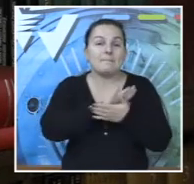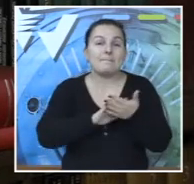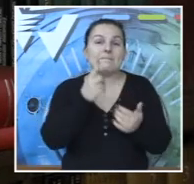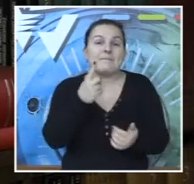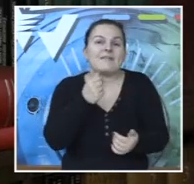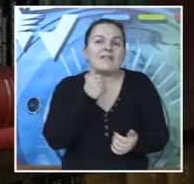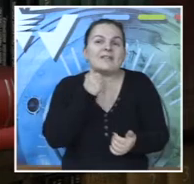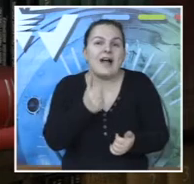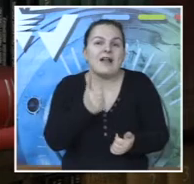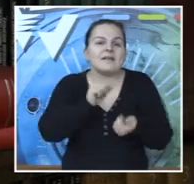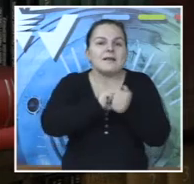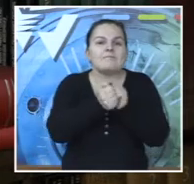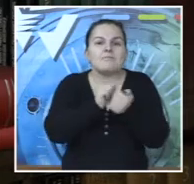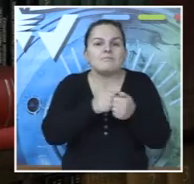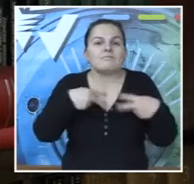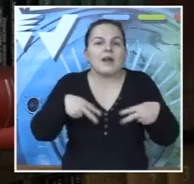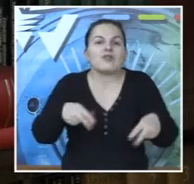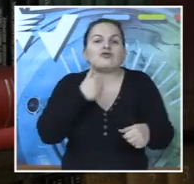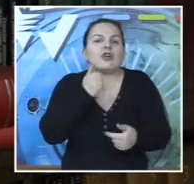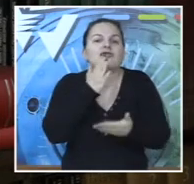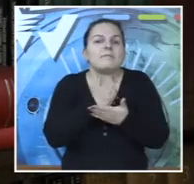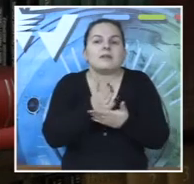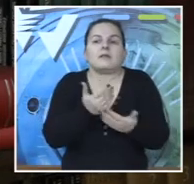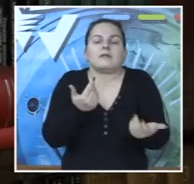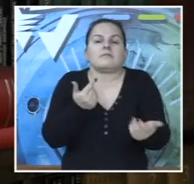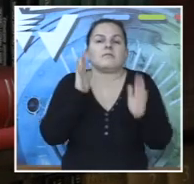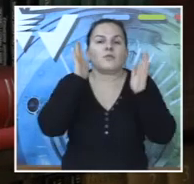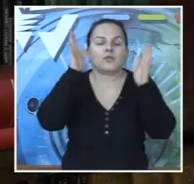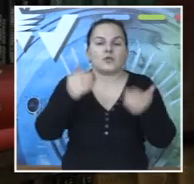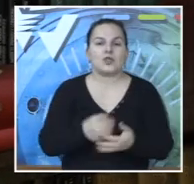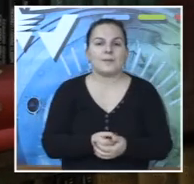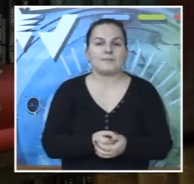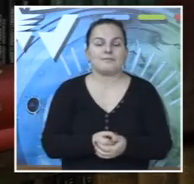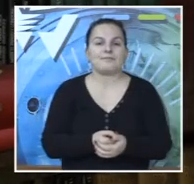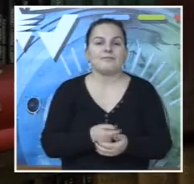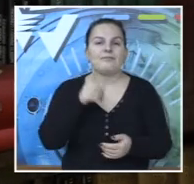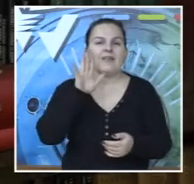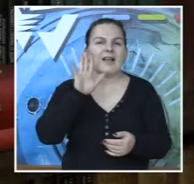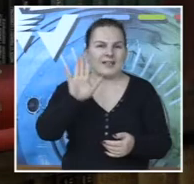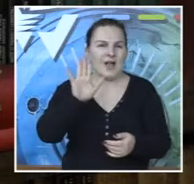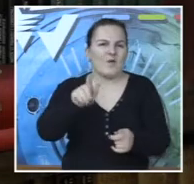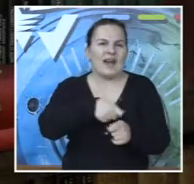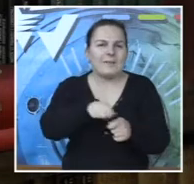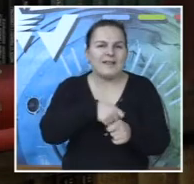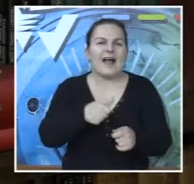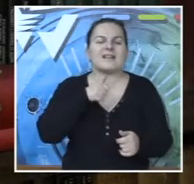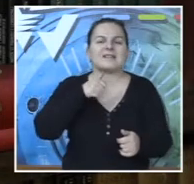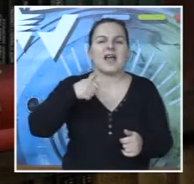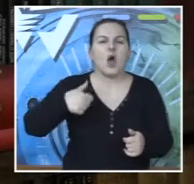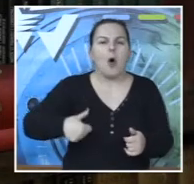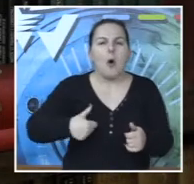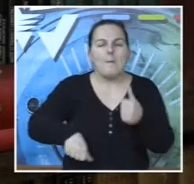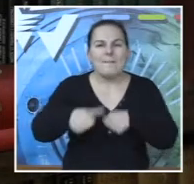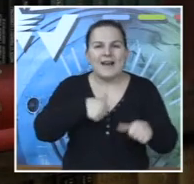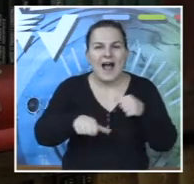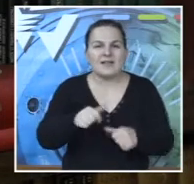I znači, od prvog dana se bojim šta će se dešavati i kako će se dešavati. Sve te njegove bolnice i rehabilitacije i